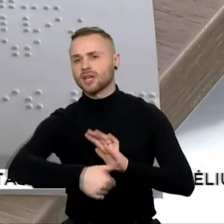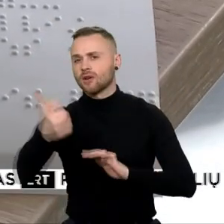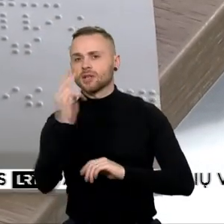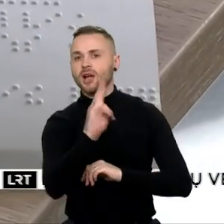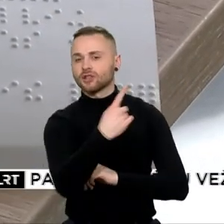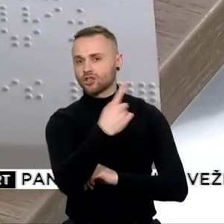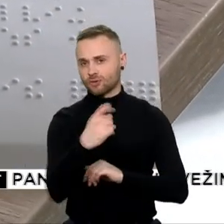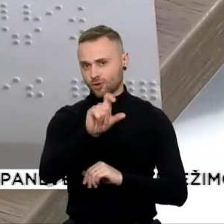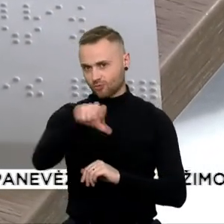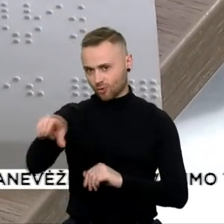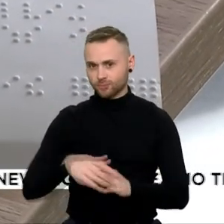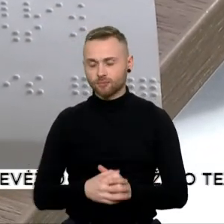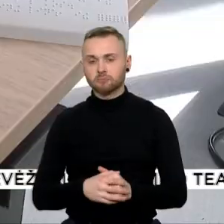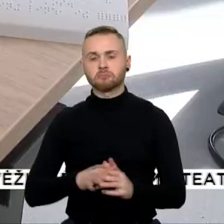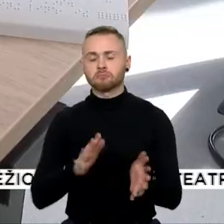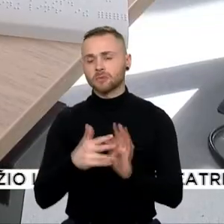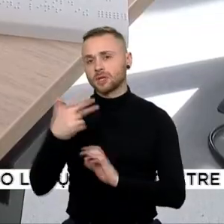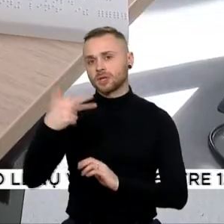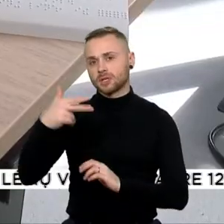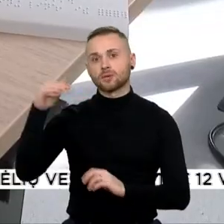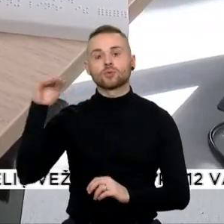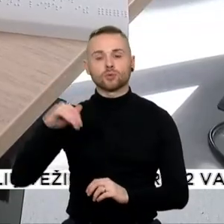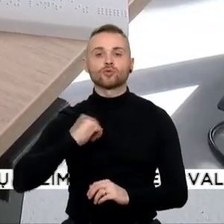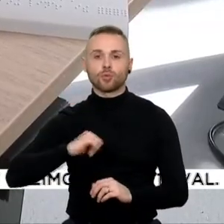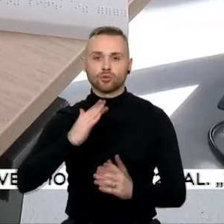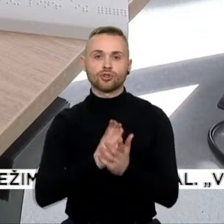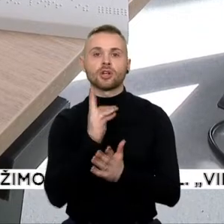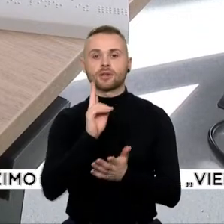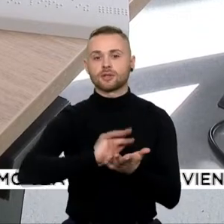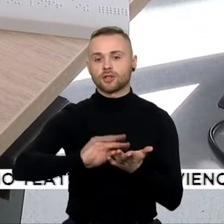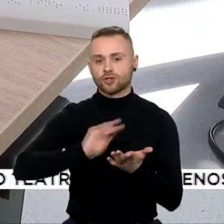diktanta rašo beveik 30 tūkstančių žmonių.